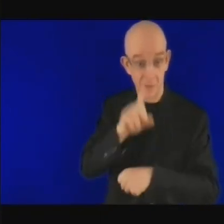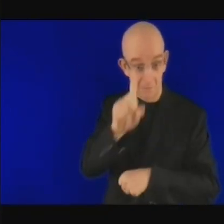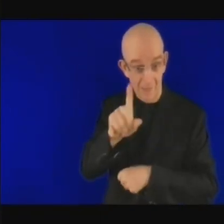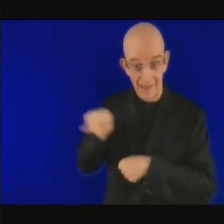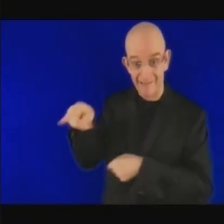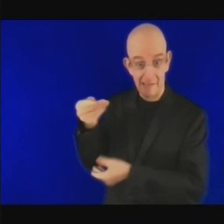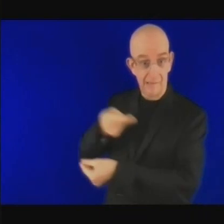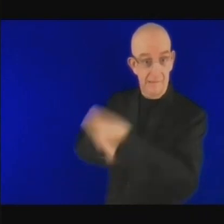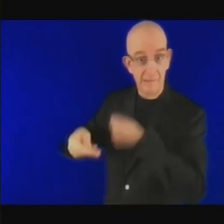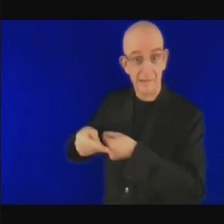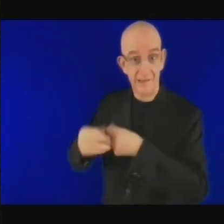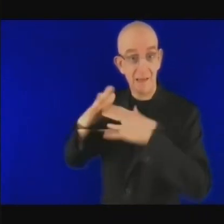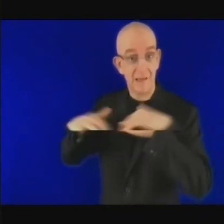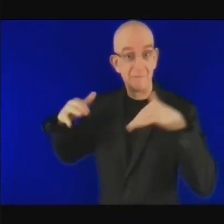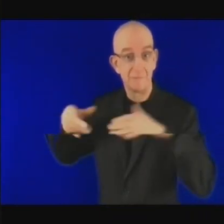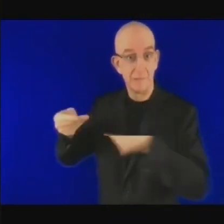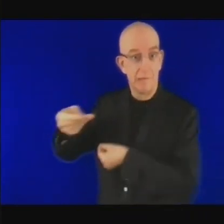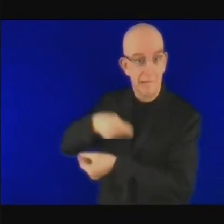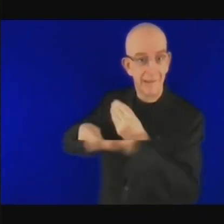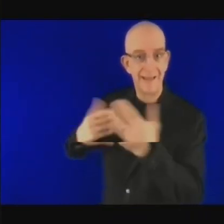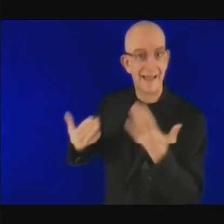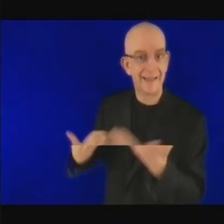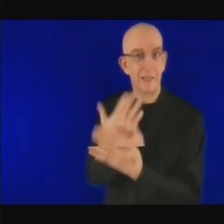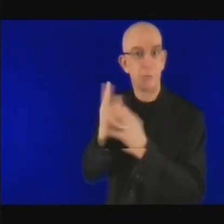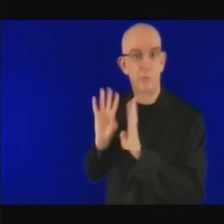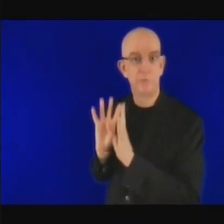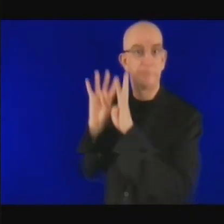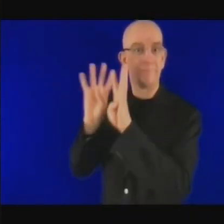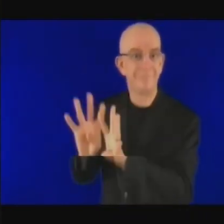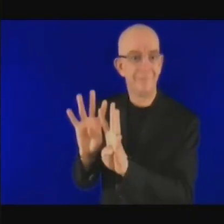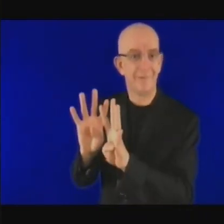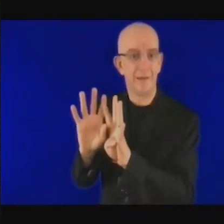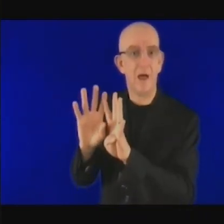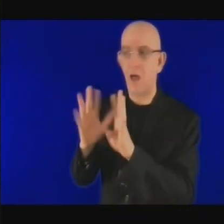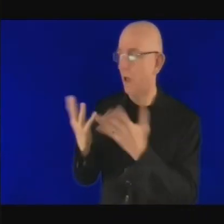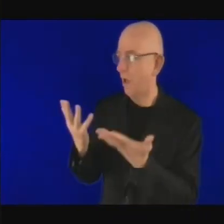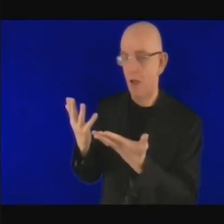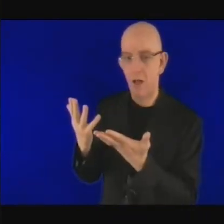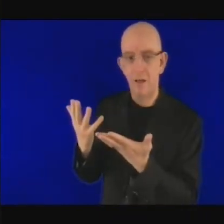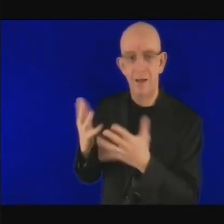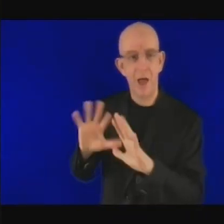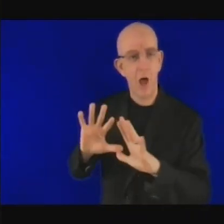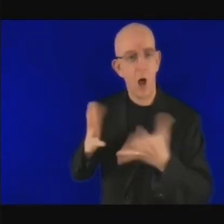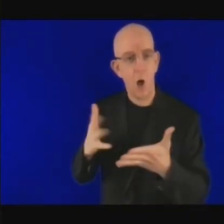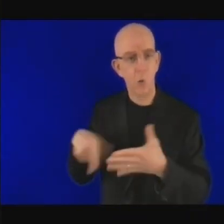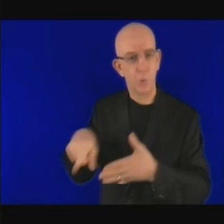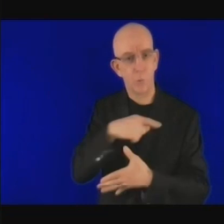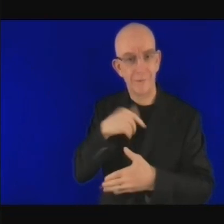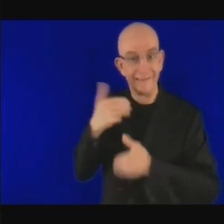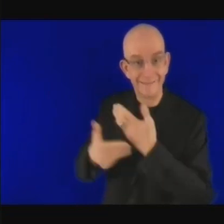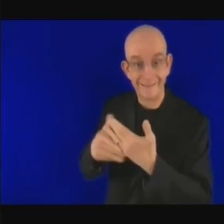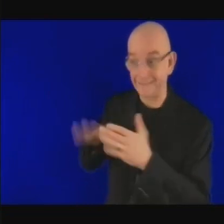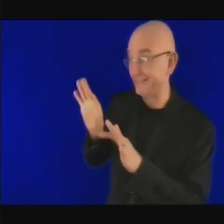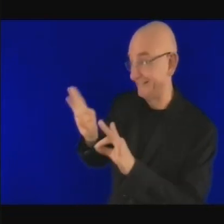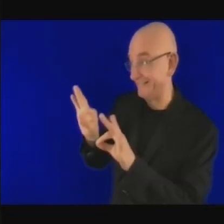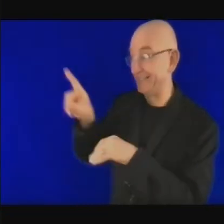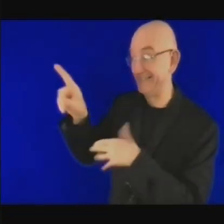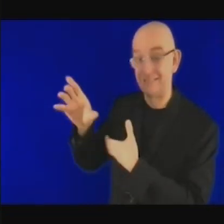alors comment est-ce que l va pouvoir créer cet intérêt à tirer ces investissements du secteur privé